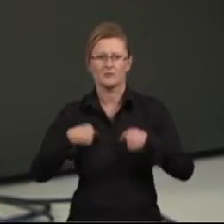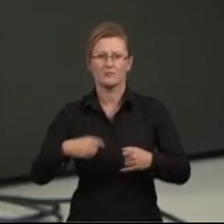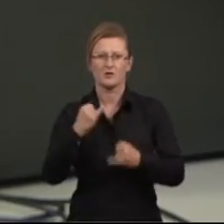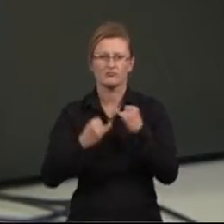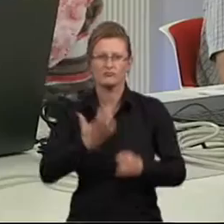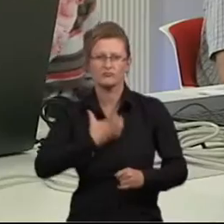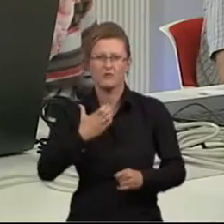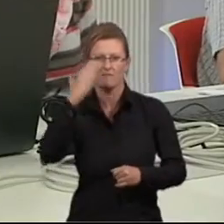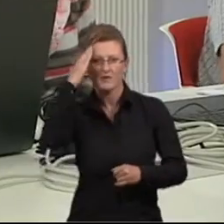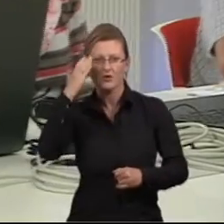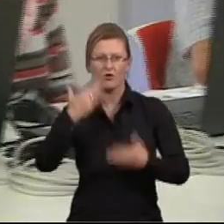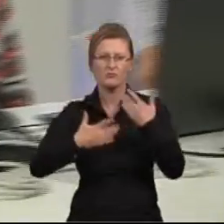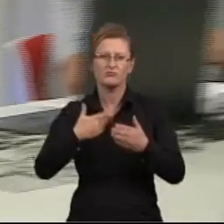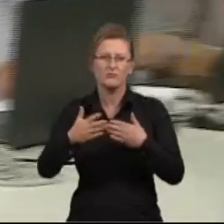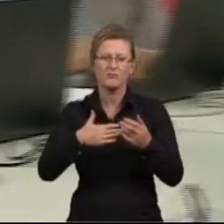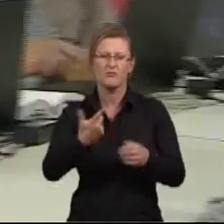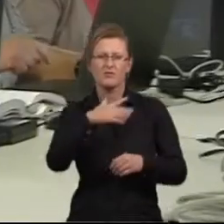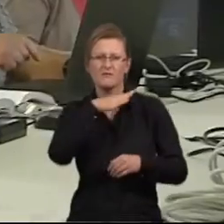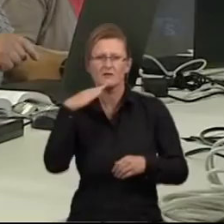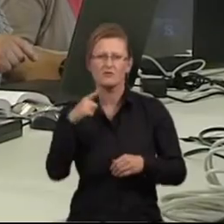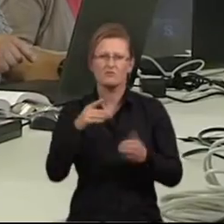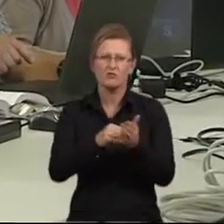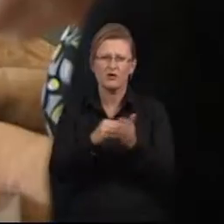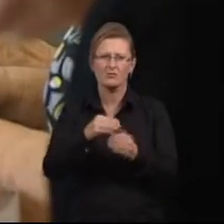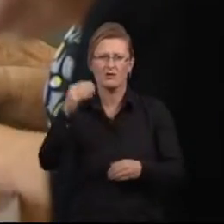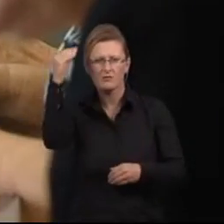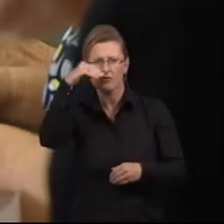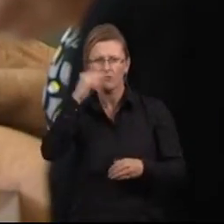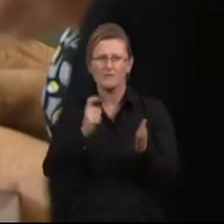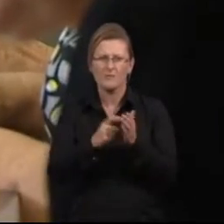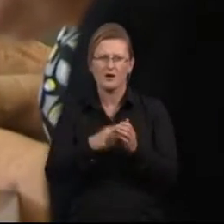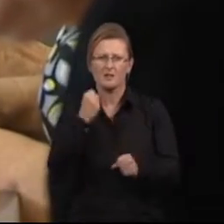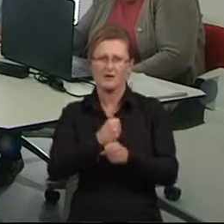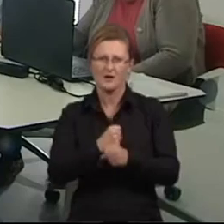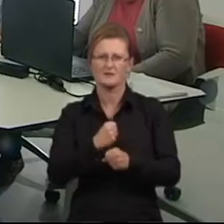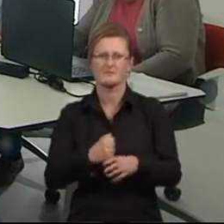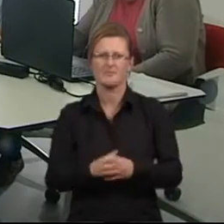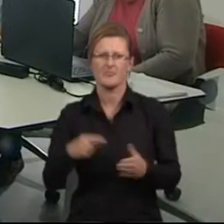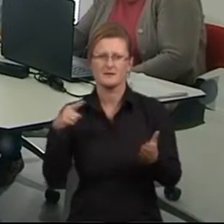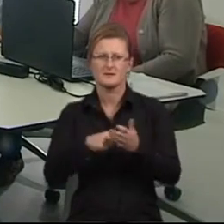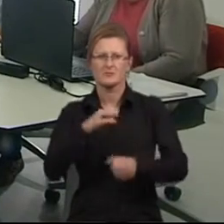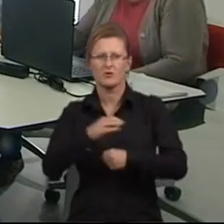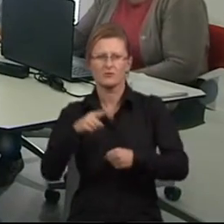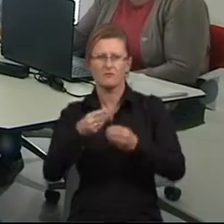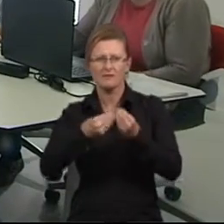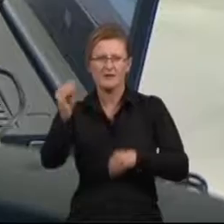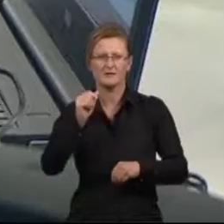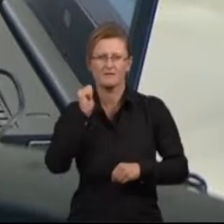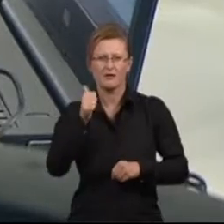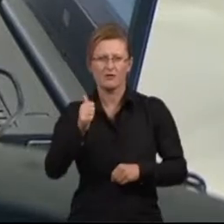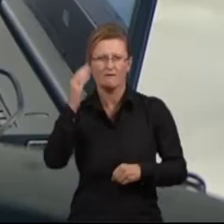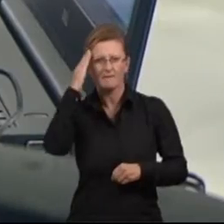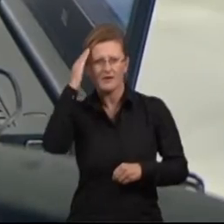których umiejętności komputerowe nie są wystarczające w odniesieniu do dzisiejszych standardów na rynku pracy. Celem projektu jest przede wszystkim